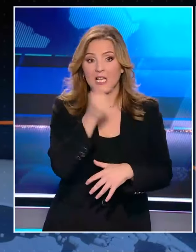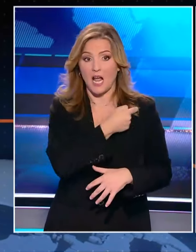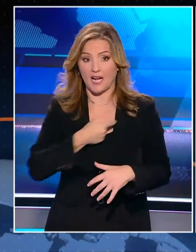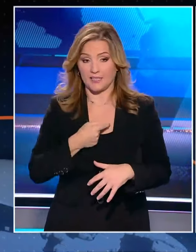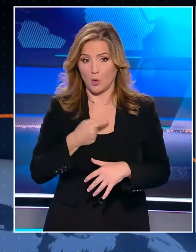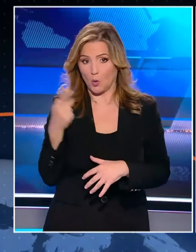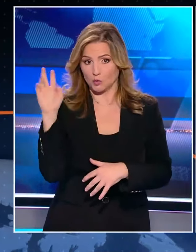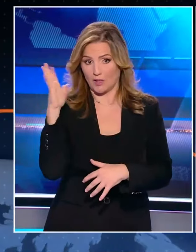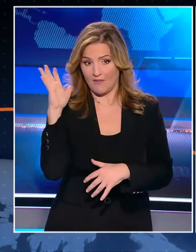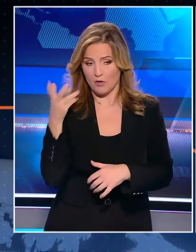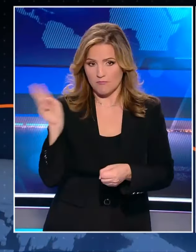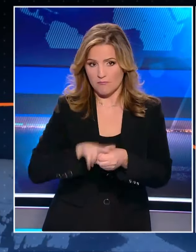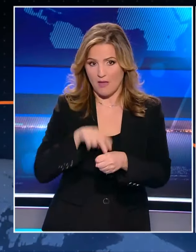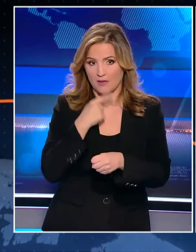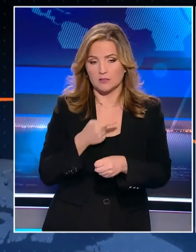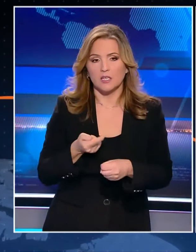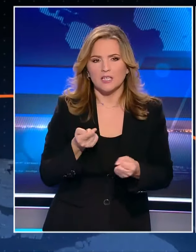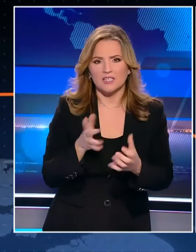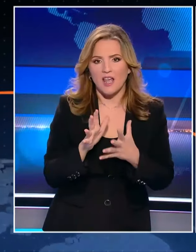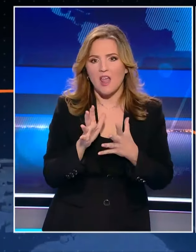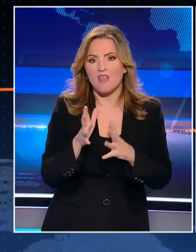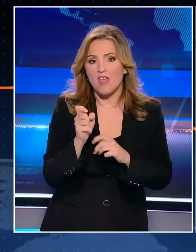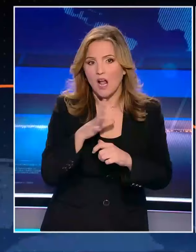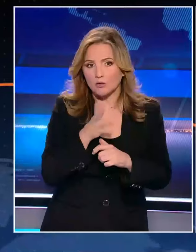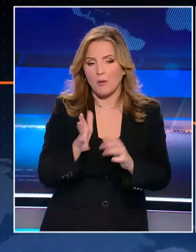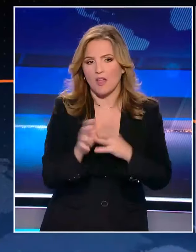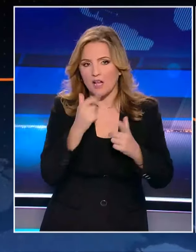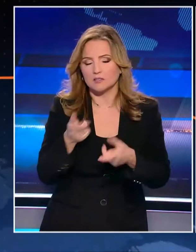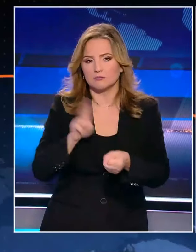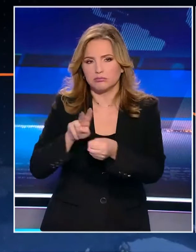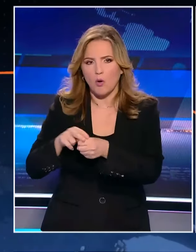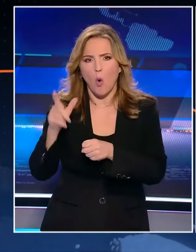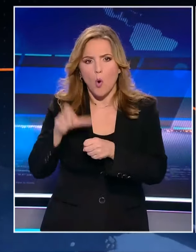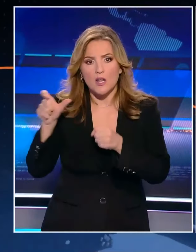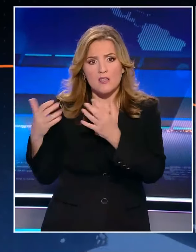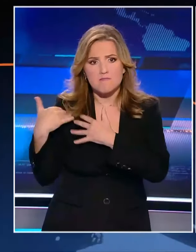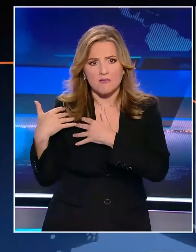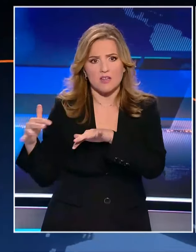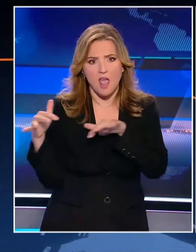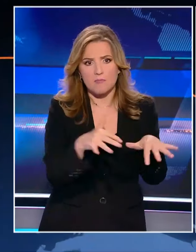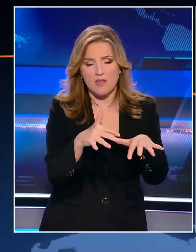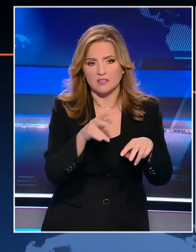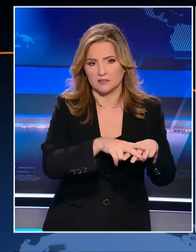τουλάχιστον 15 εξωματικών της όλοι τους υπεύθυνοι για καθημερινές επιθέσεις στα βόρεια του Ισραήλ, σύμφωνα με τις αρχές του Τελαβίβ.